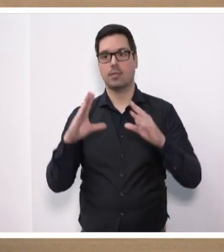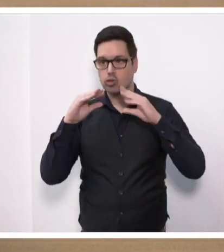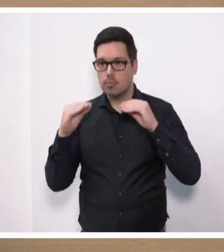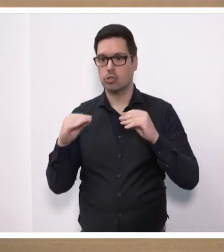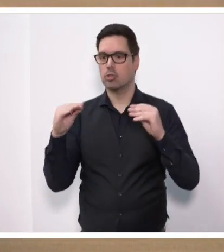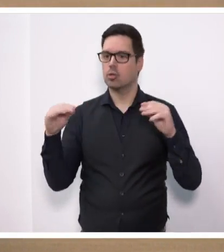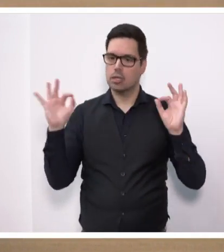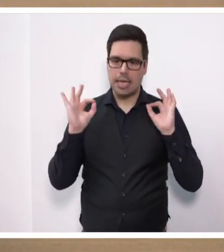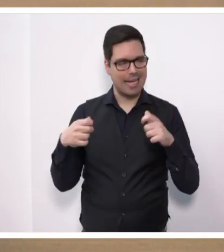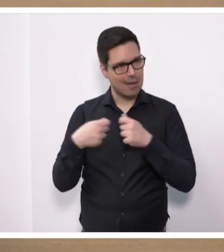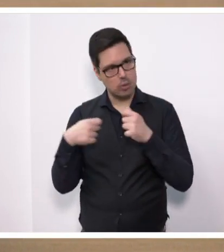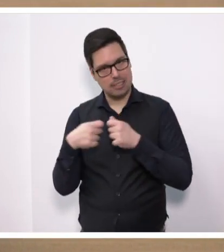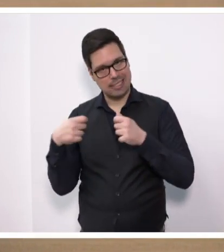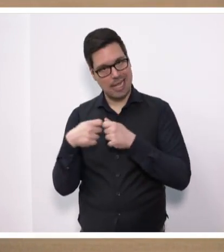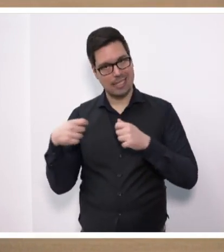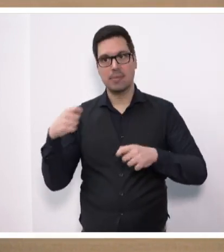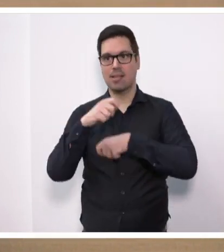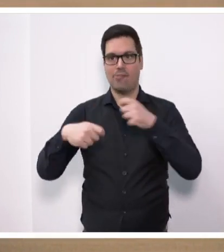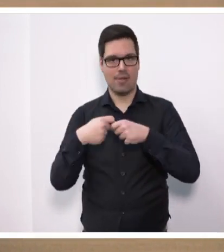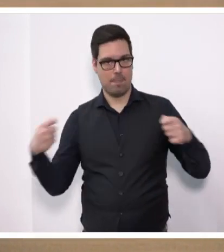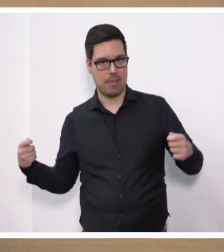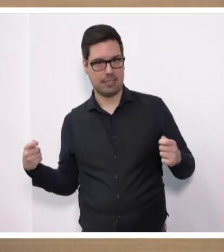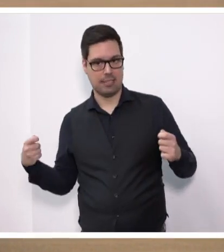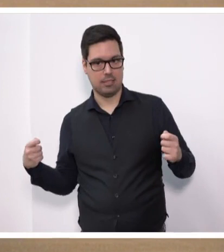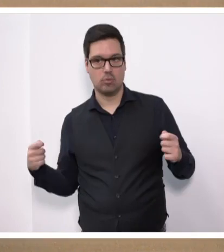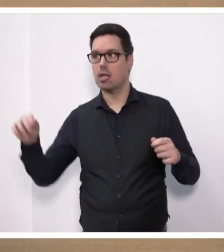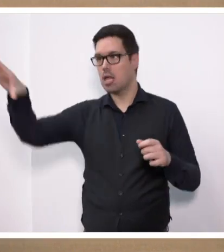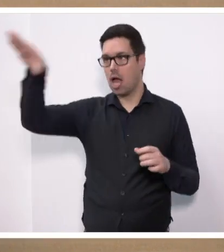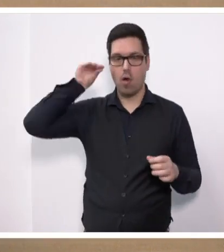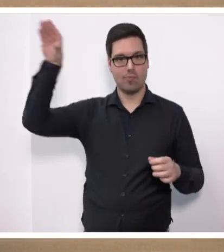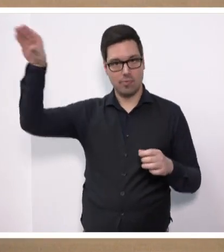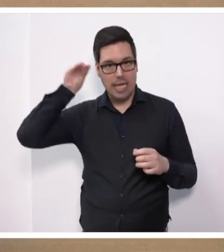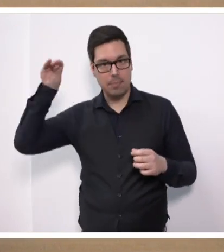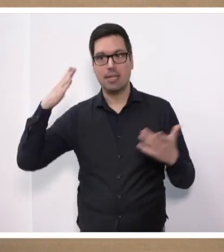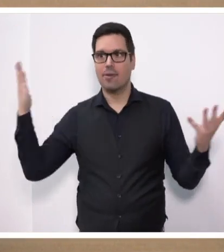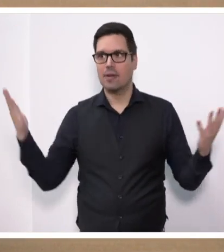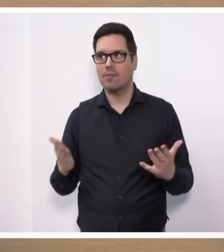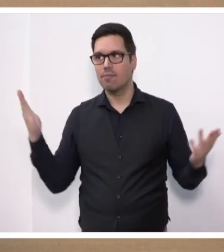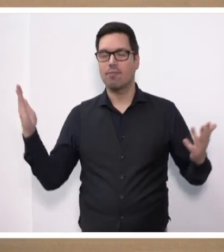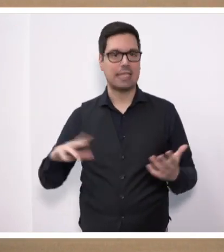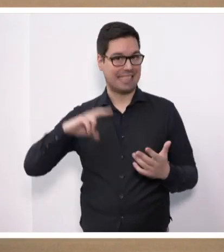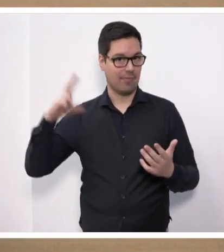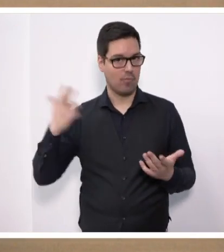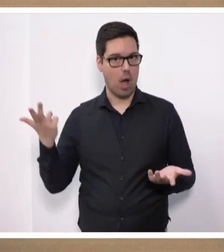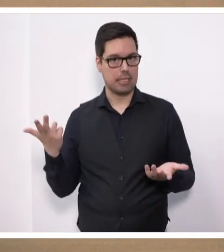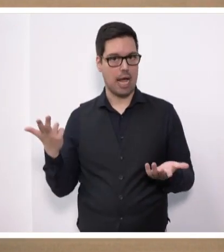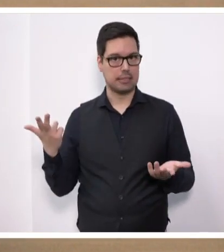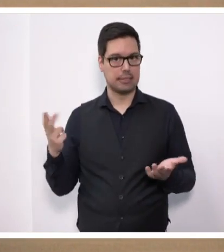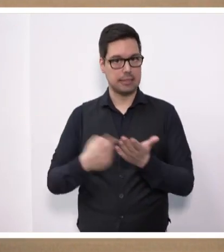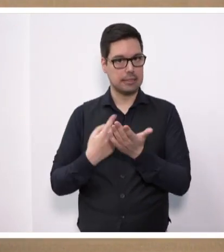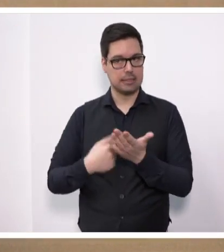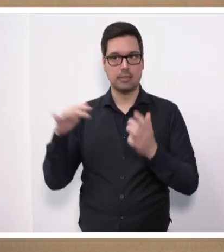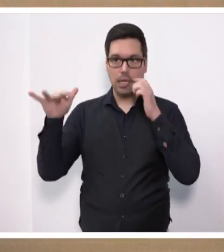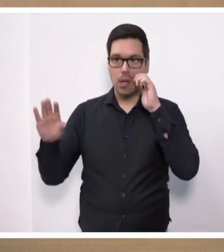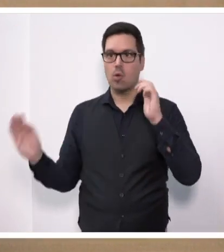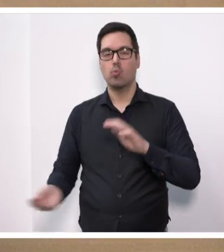einem engen Kontakt mit den Verbänden und nehmen genau das auf, was sie fordern. Nämlich sie zu unterstützen,